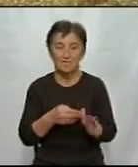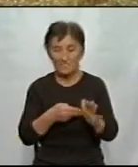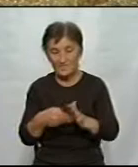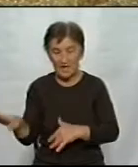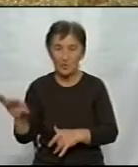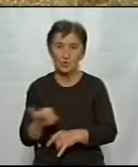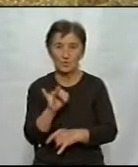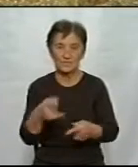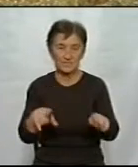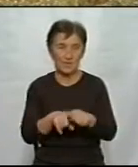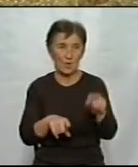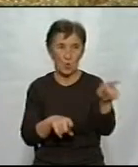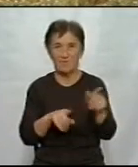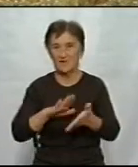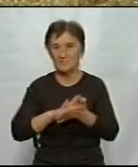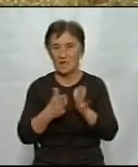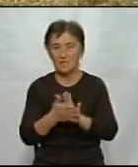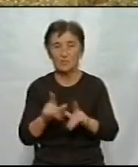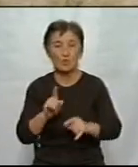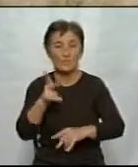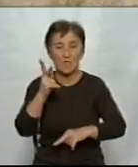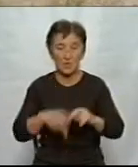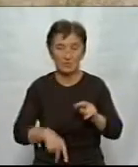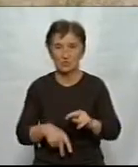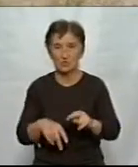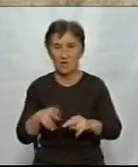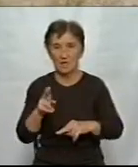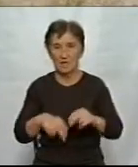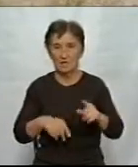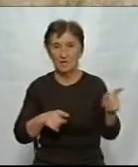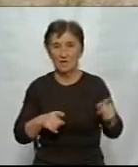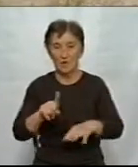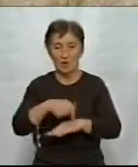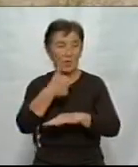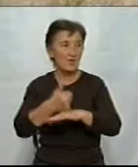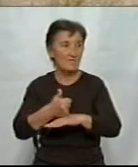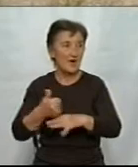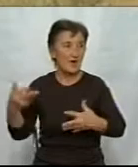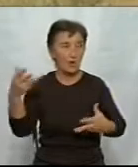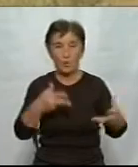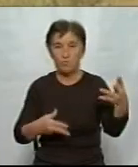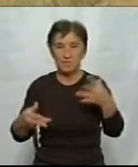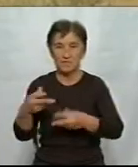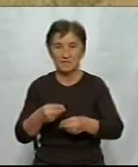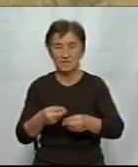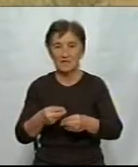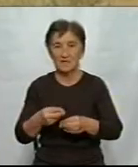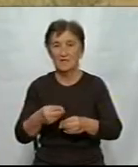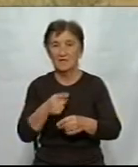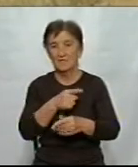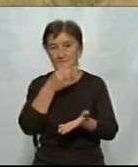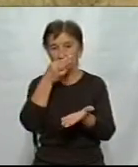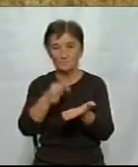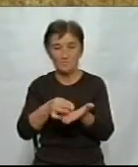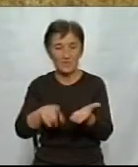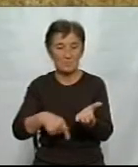того стану, в якому знаходиться незавершене будівництво. Голова кооперативу Олександр Циба вважає, за обмеження доступу до недобудови відповідає